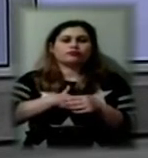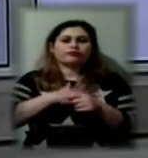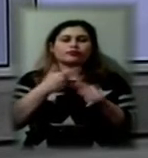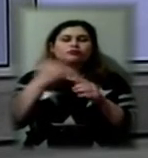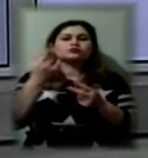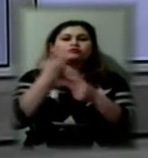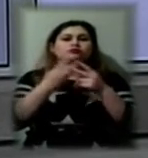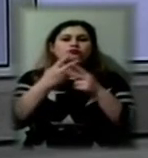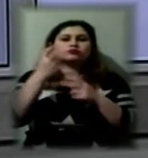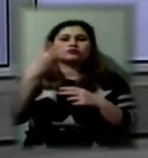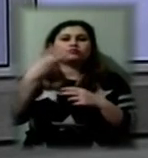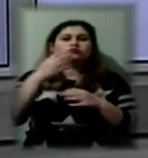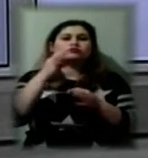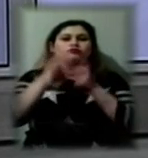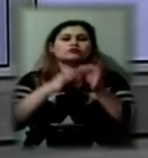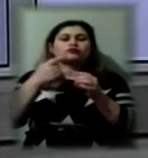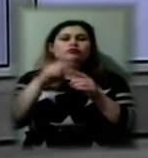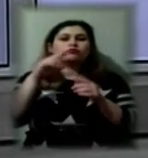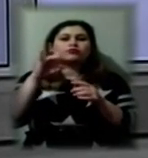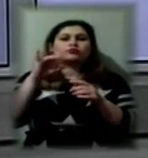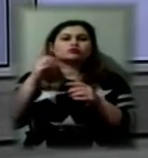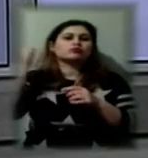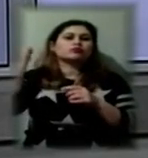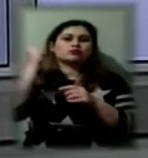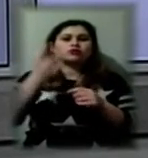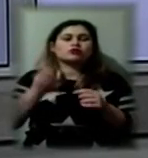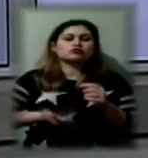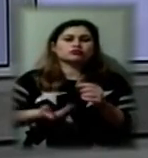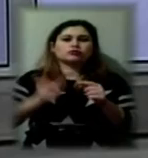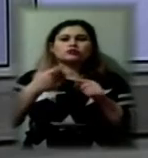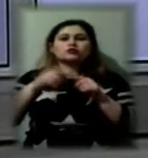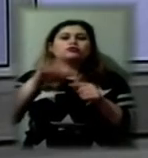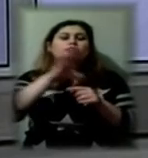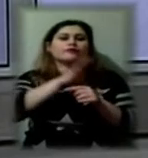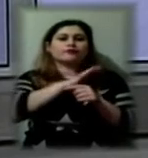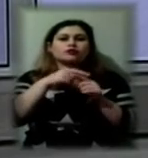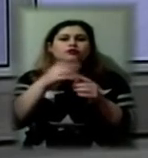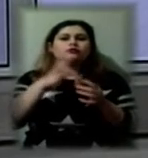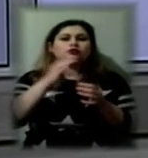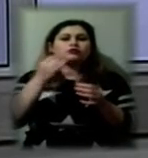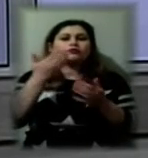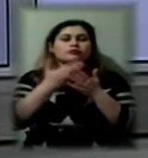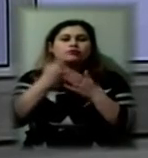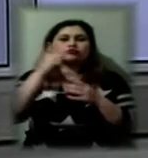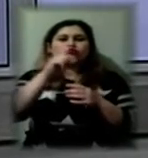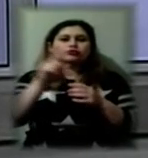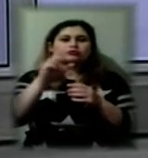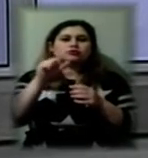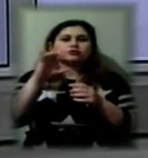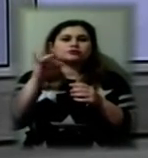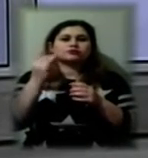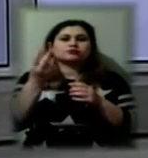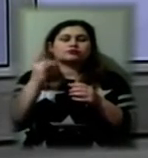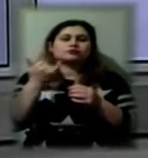30 діб за підозрою замаху на вбивство. Засідання відбулось сьогодні, тривало близько години. Була на ньому наша Аліна